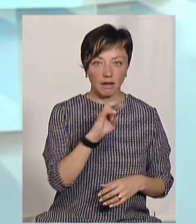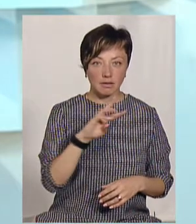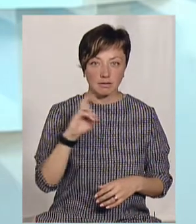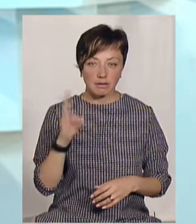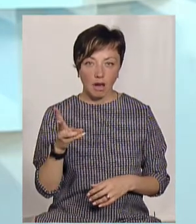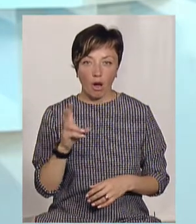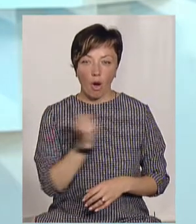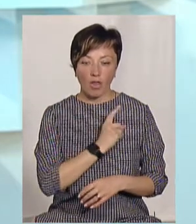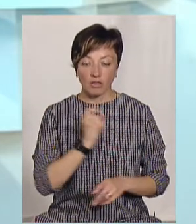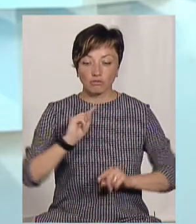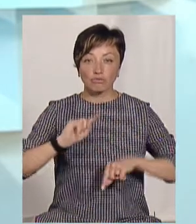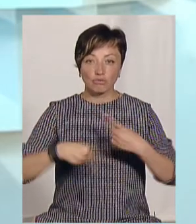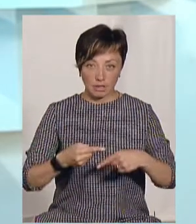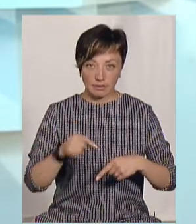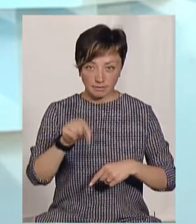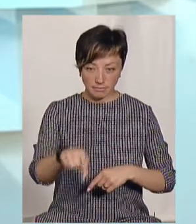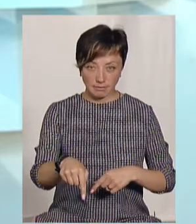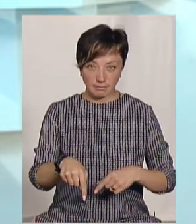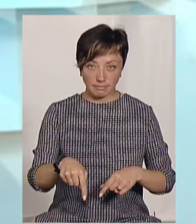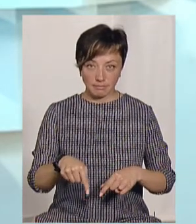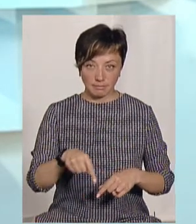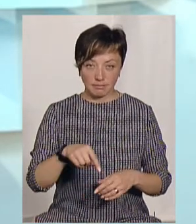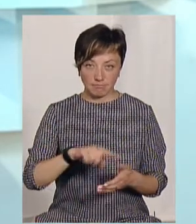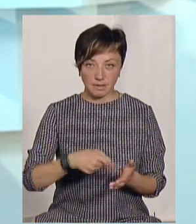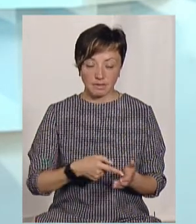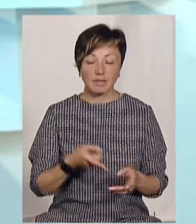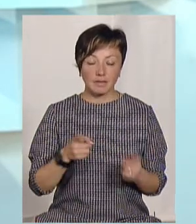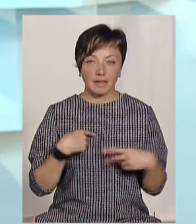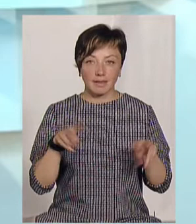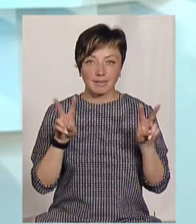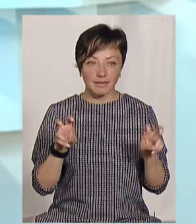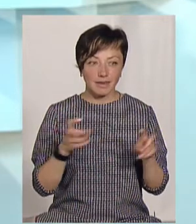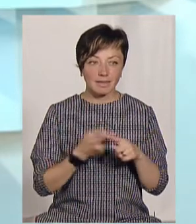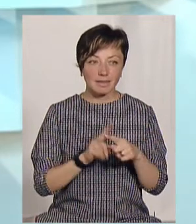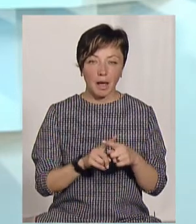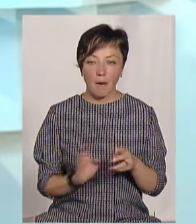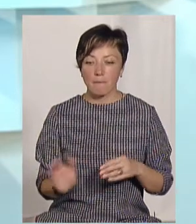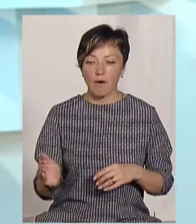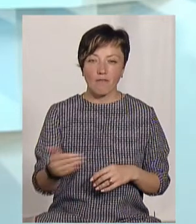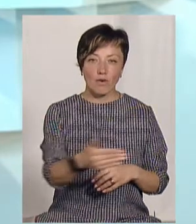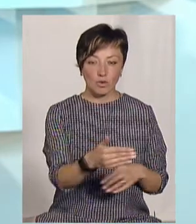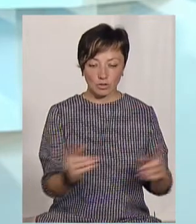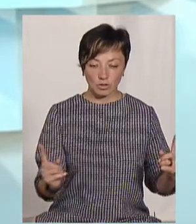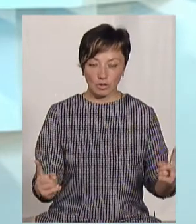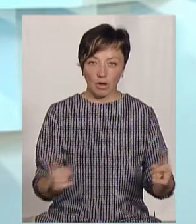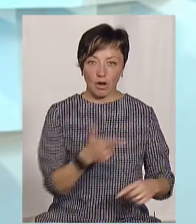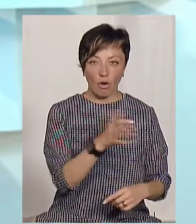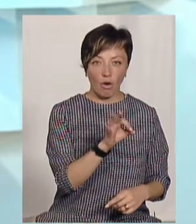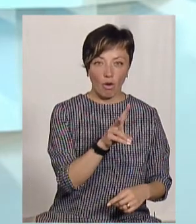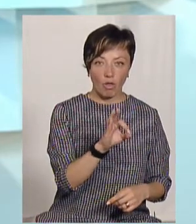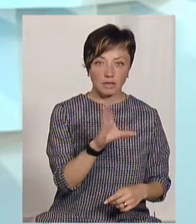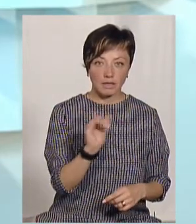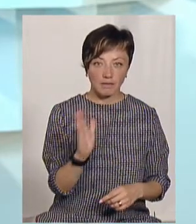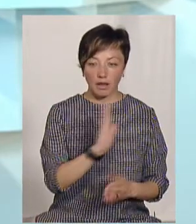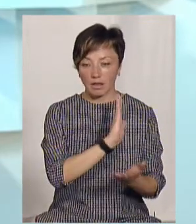Одеса, іде через нас. І, звісно, я його називаю Міджибіжський поворот. Оцей шматочок голосків,